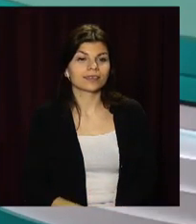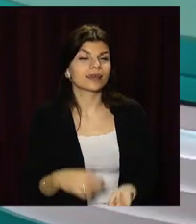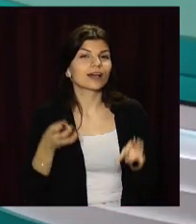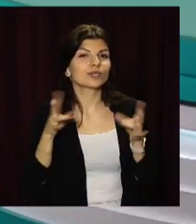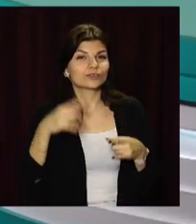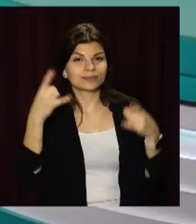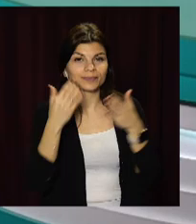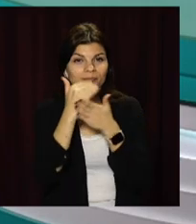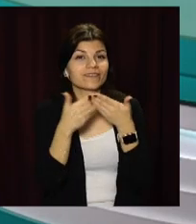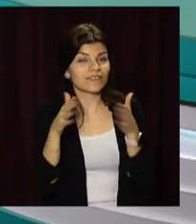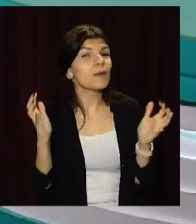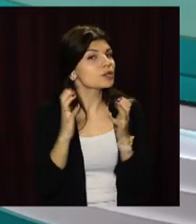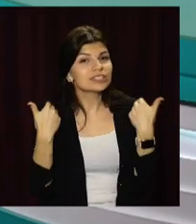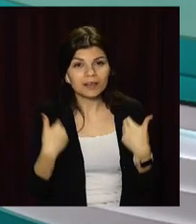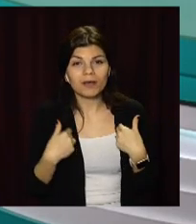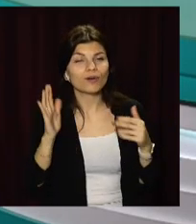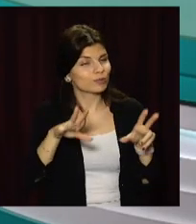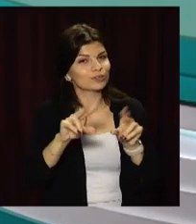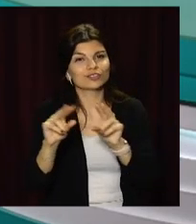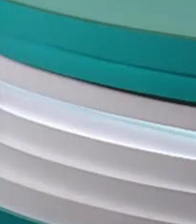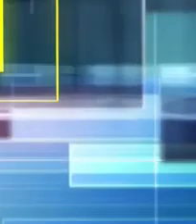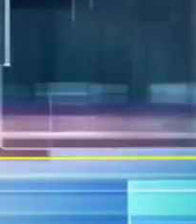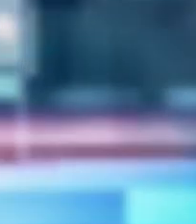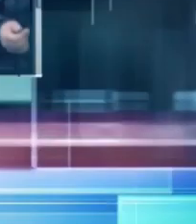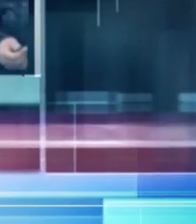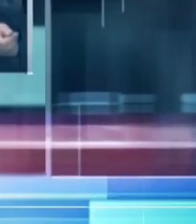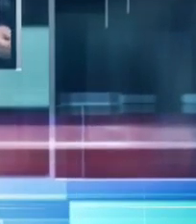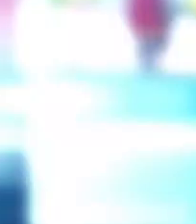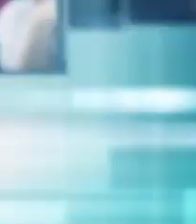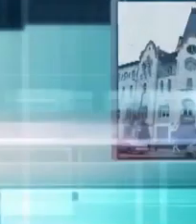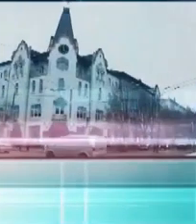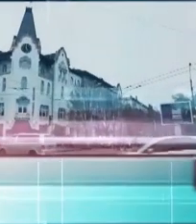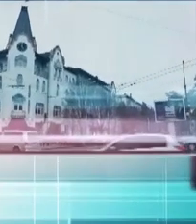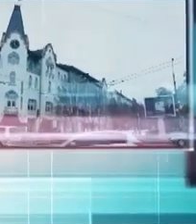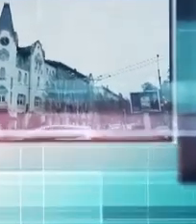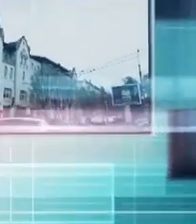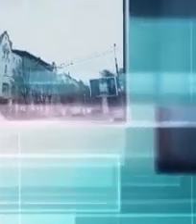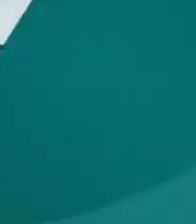Залишайтесь відкритим, бережіть себе і хай щастить! Дякую!